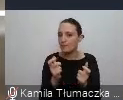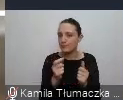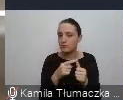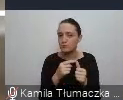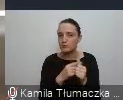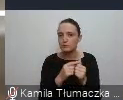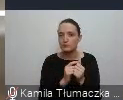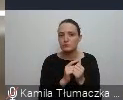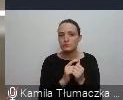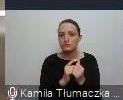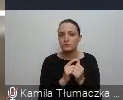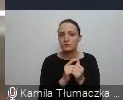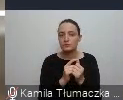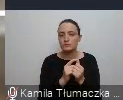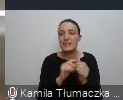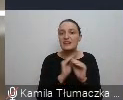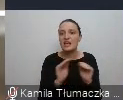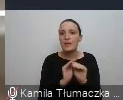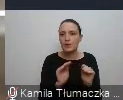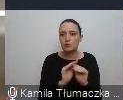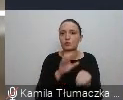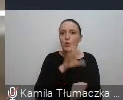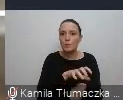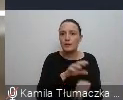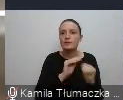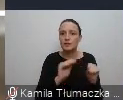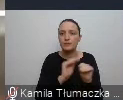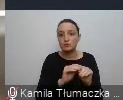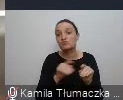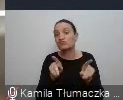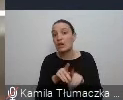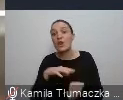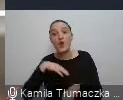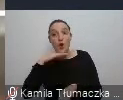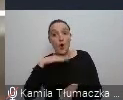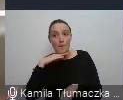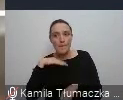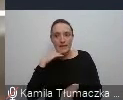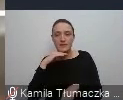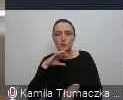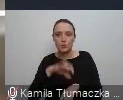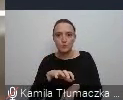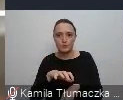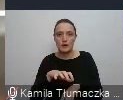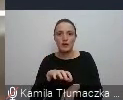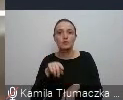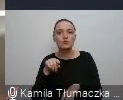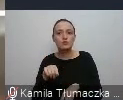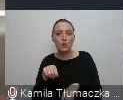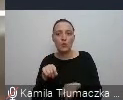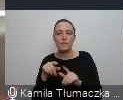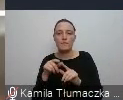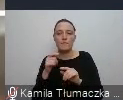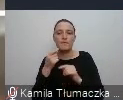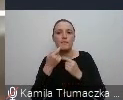oczywiście wśród terapeutów, a konkretnie wśród logopedów, zaraz po wędzidełku podjęzykowym,